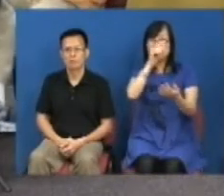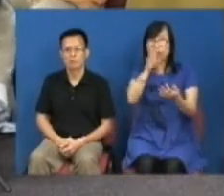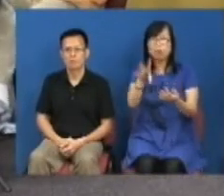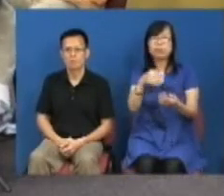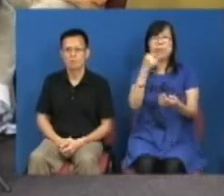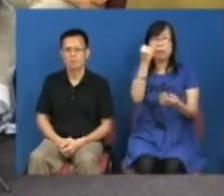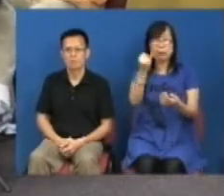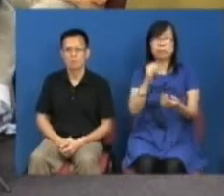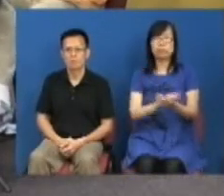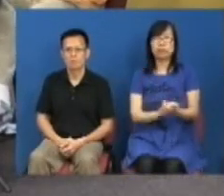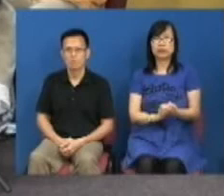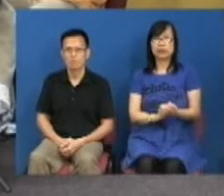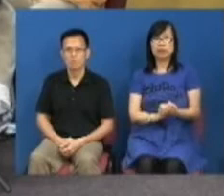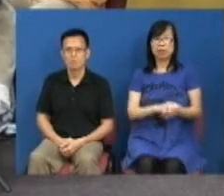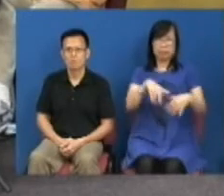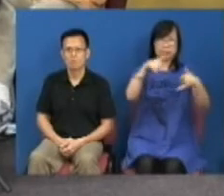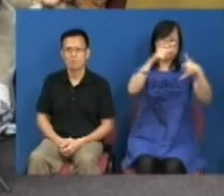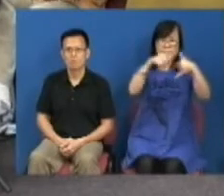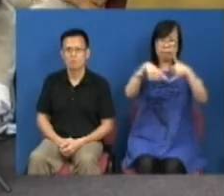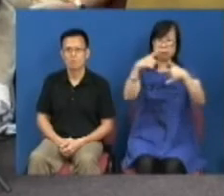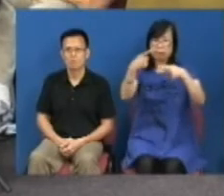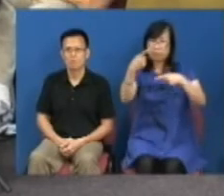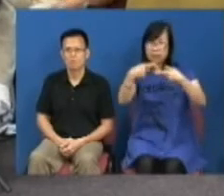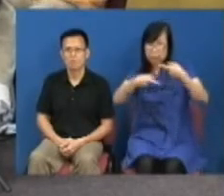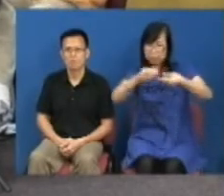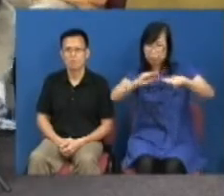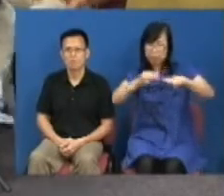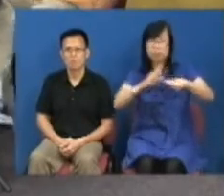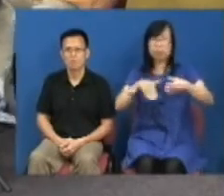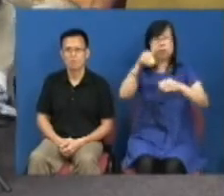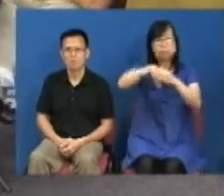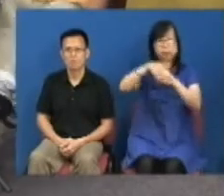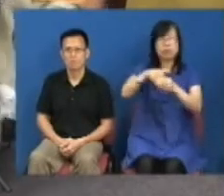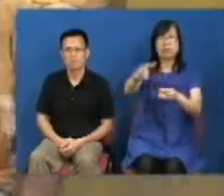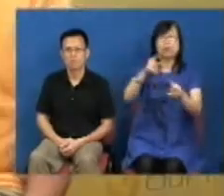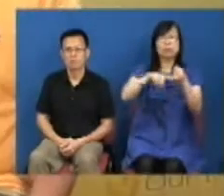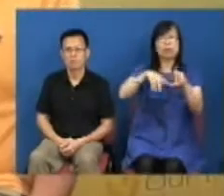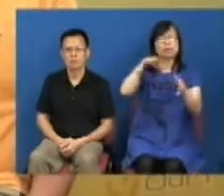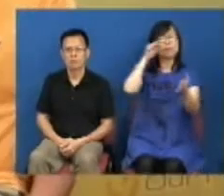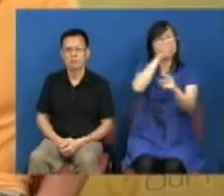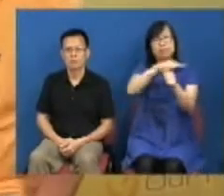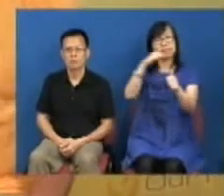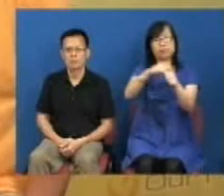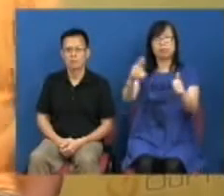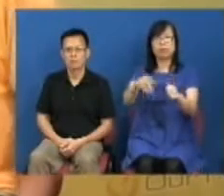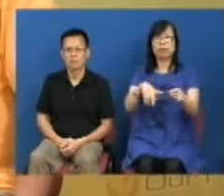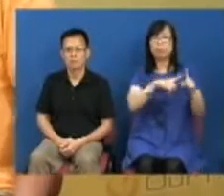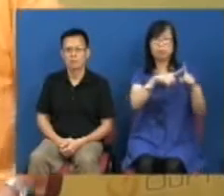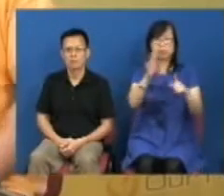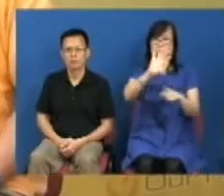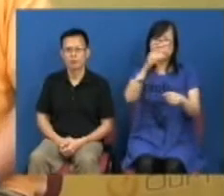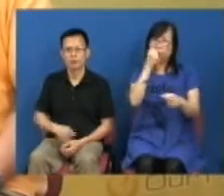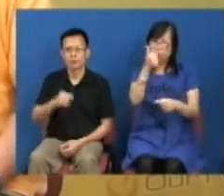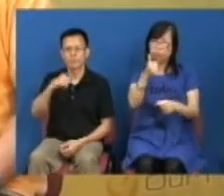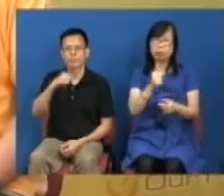拉也是透过一人一票民主选举选出来然后杀了很多人所以民主不是一件好的事他将一些